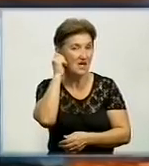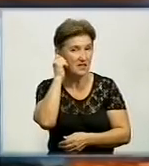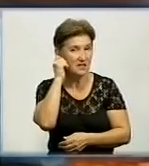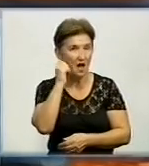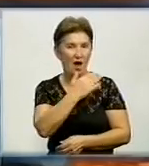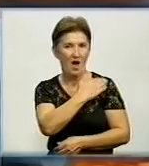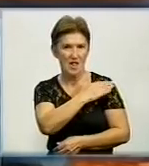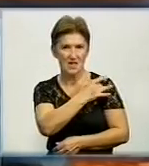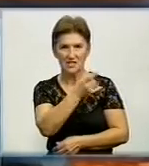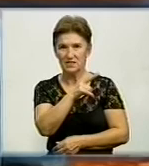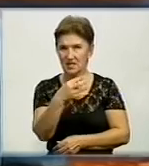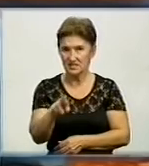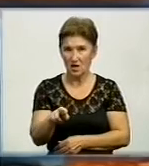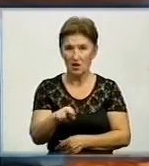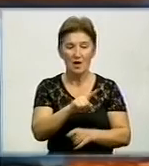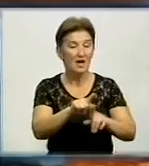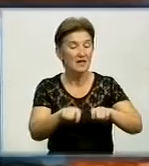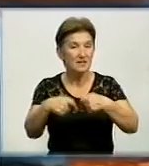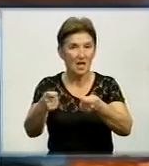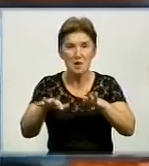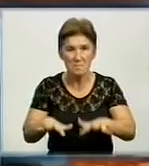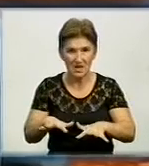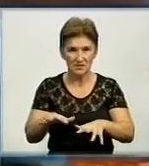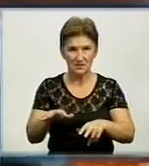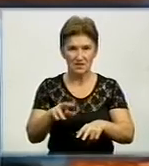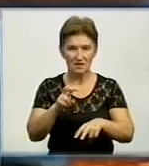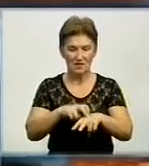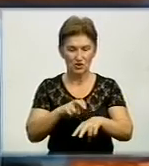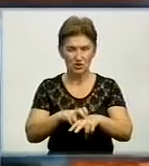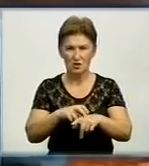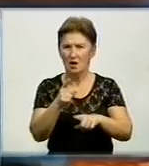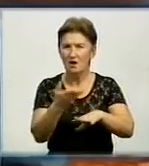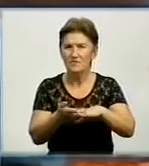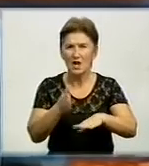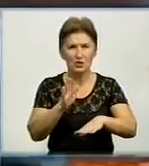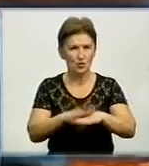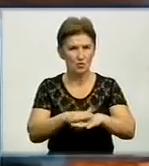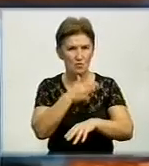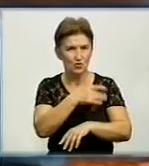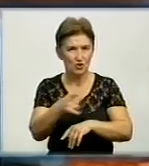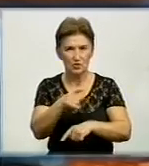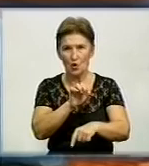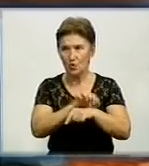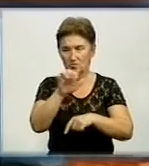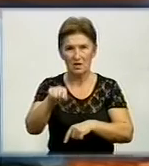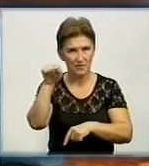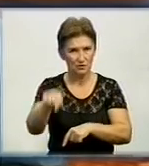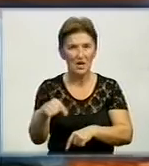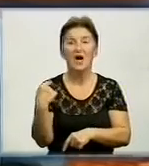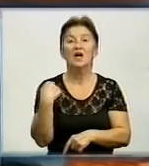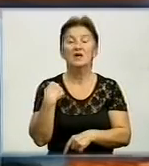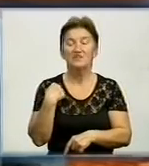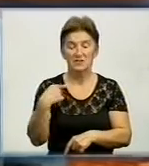Першу невідкладну допомогу йому надали місцеві лікарі. Та вже за кілька годин у тяжкому стані хлопчика доправили в дитячу обласну лікарню.